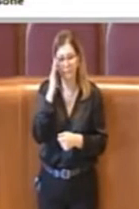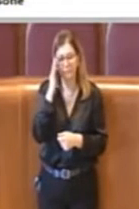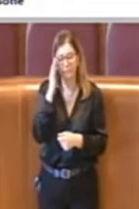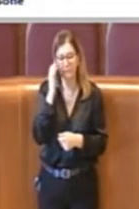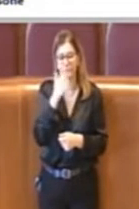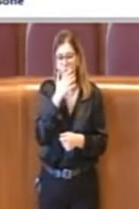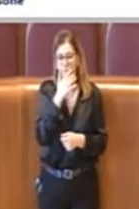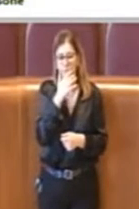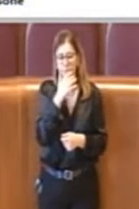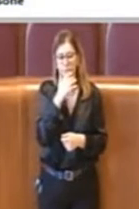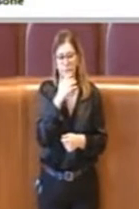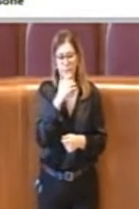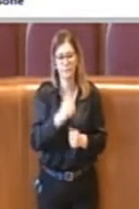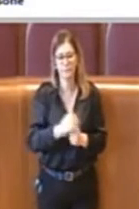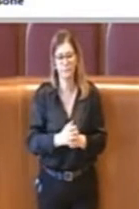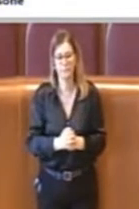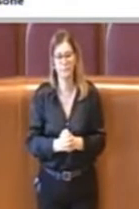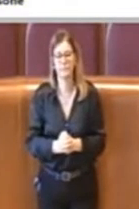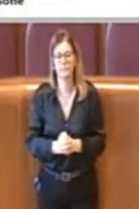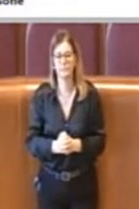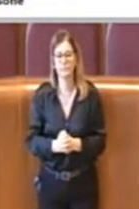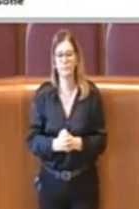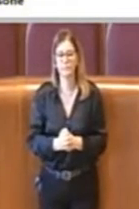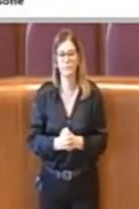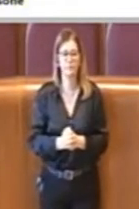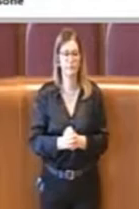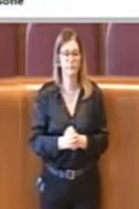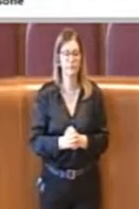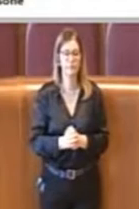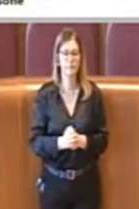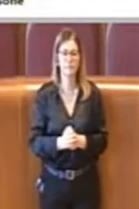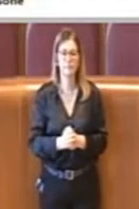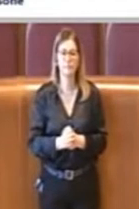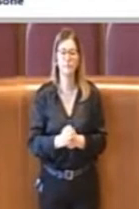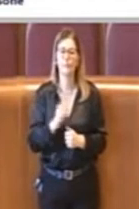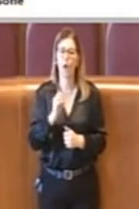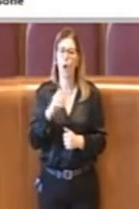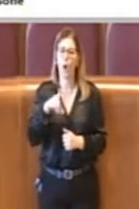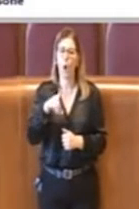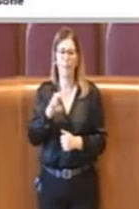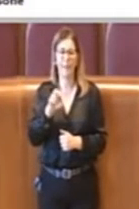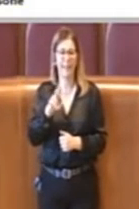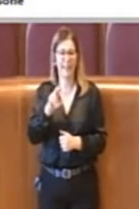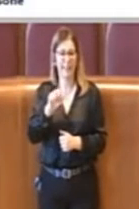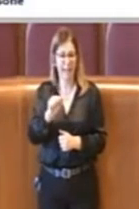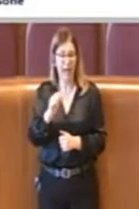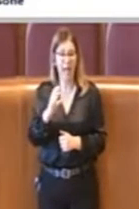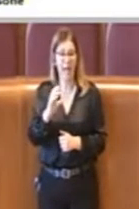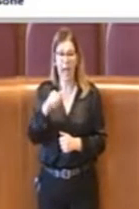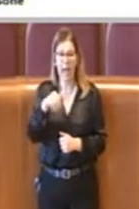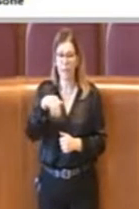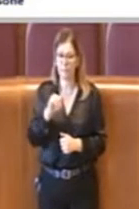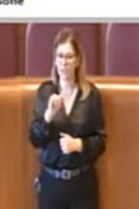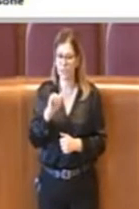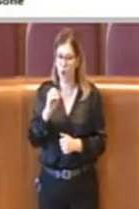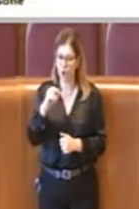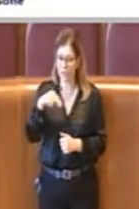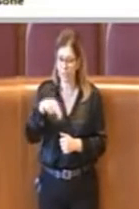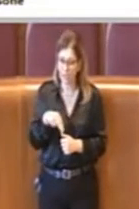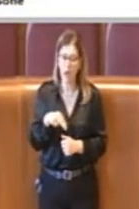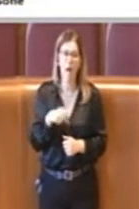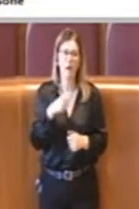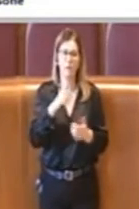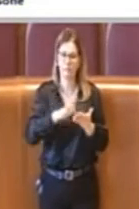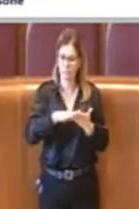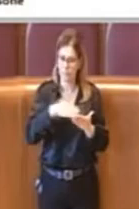Considerate che l'opera camion, un'attività importante insomma di cui il valore viene